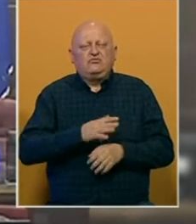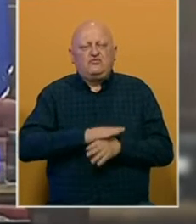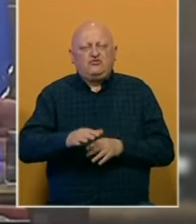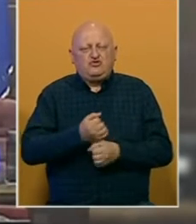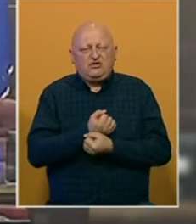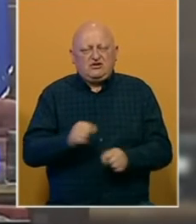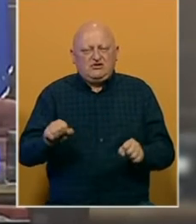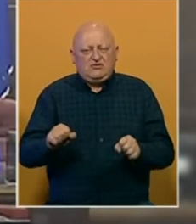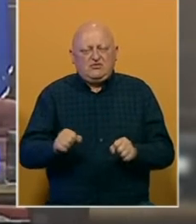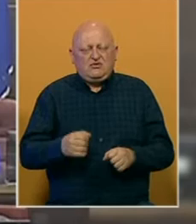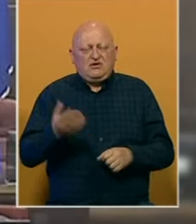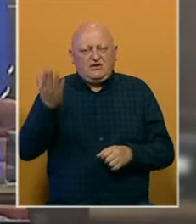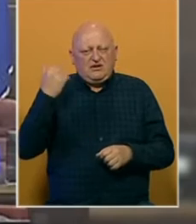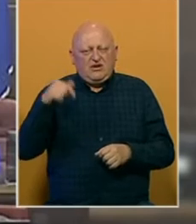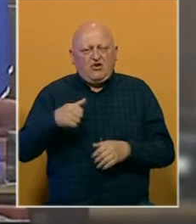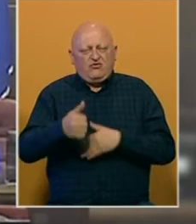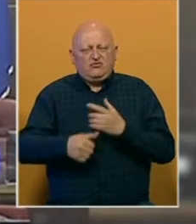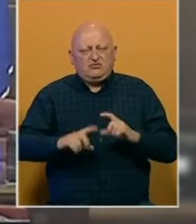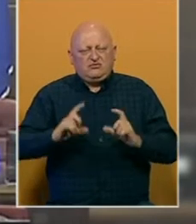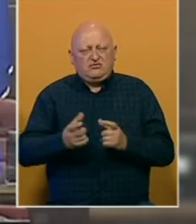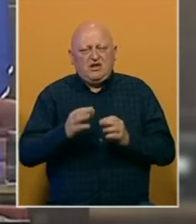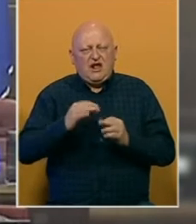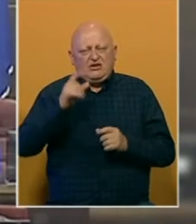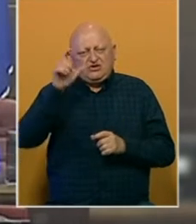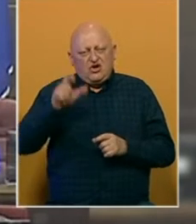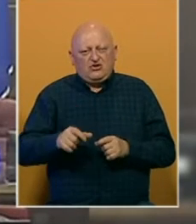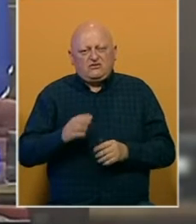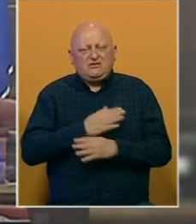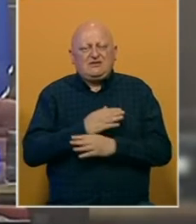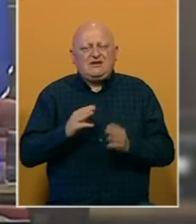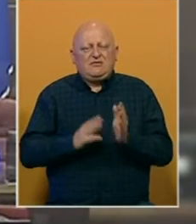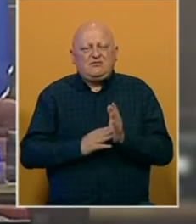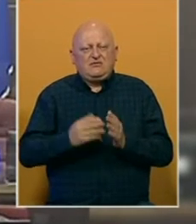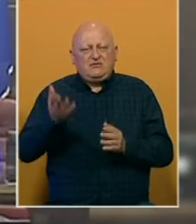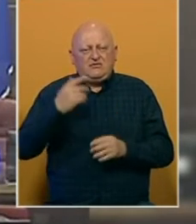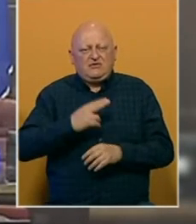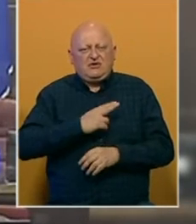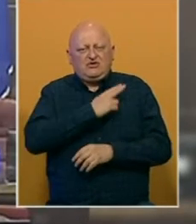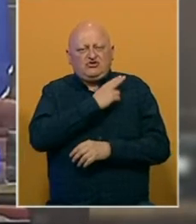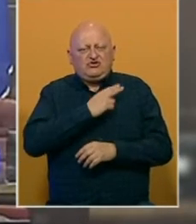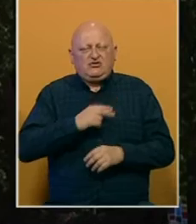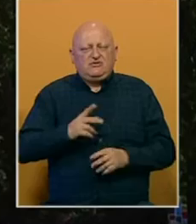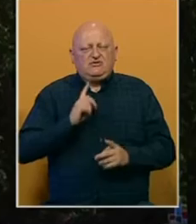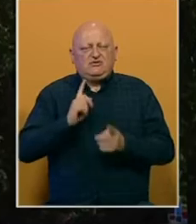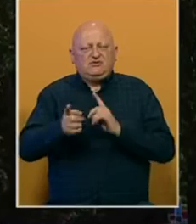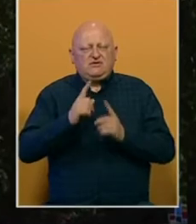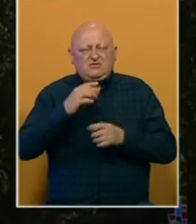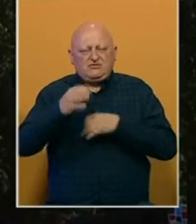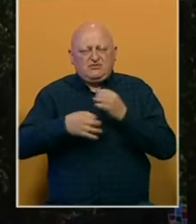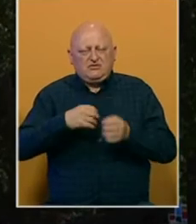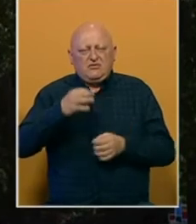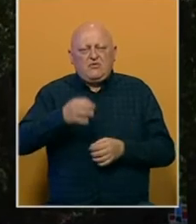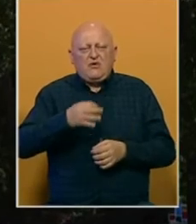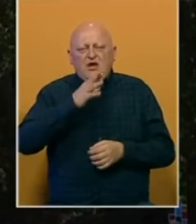na slobodu. Ranije ove godine uhapšeni su Alisin otac Zijad Mutap, bivši šef ocijeka za saobraćajne istrage Mupa